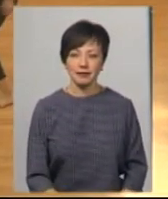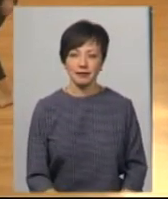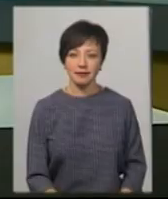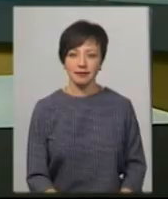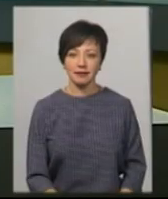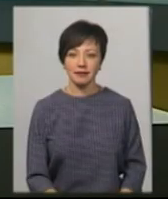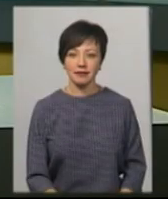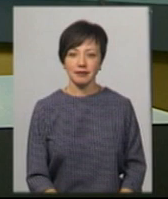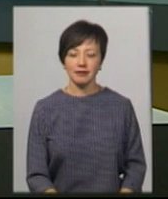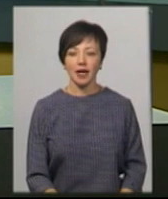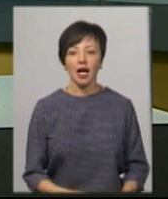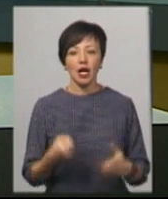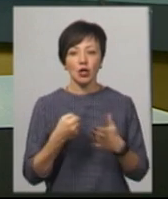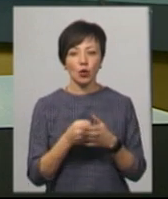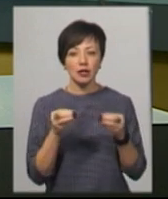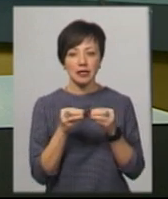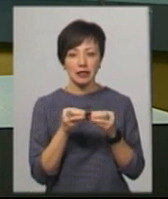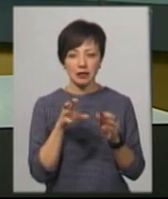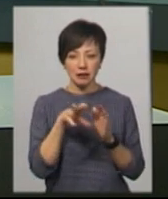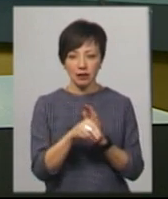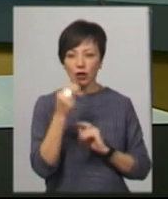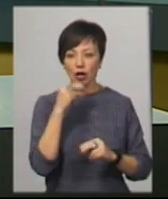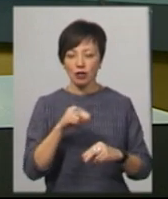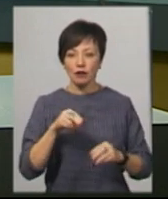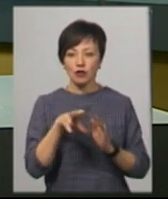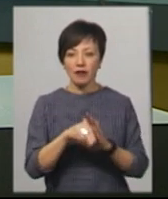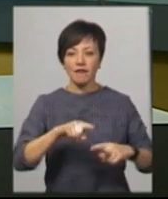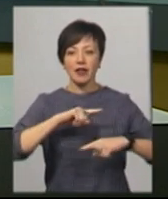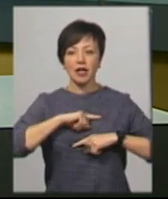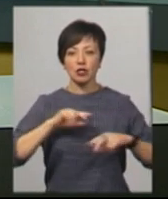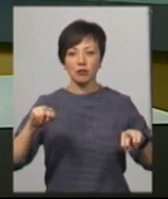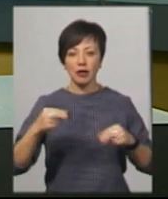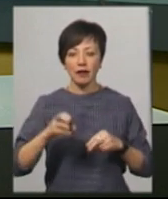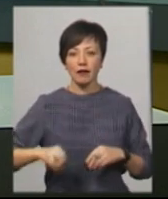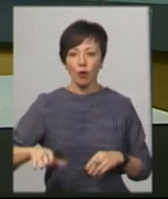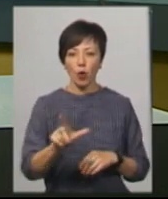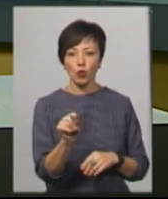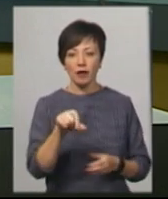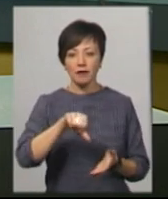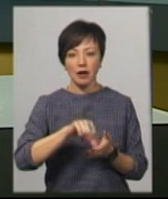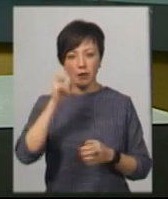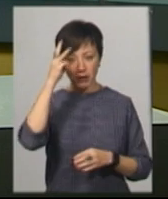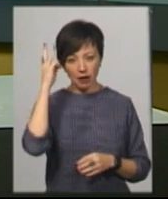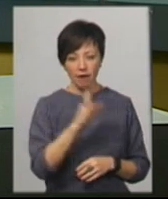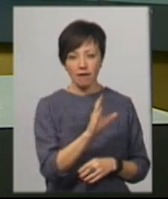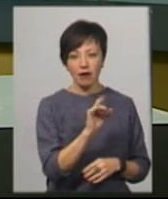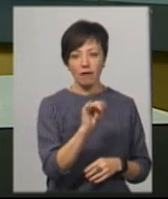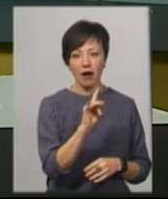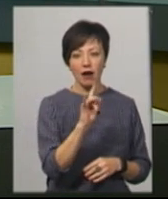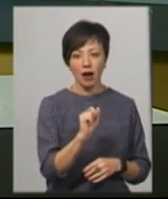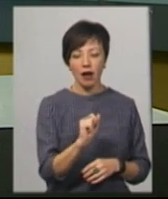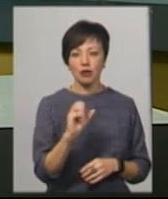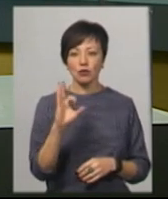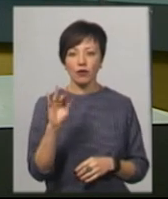До десятки кращих увійшли фіналісти чемпіонату Європи в дуетному виступі хмельничани Варвара Столячук та